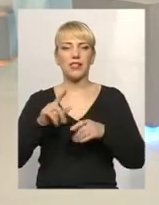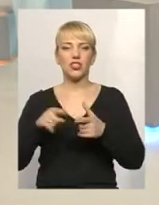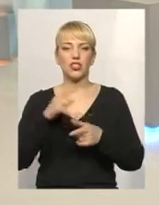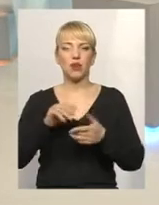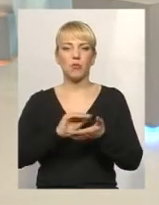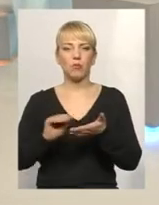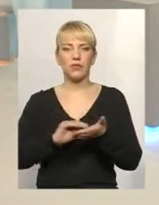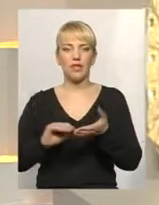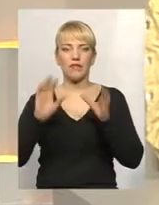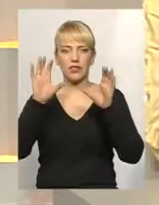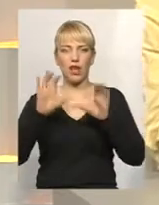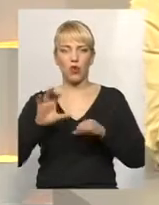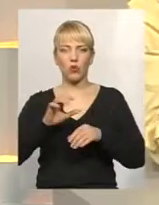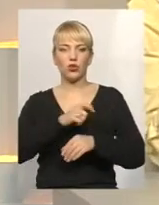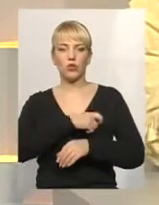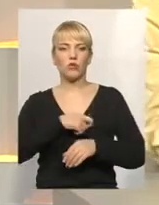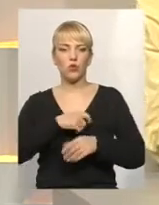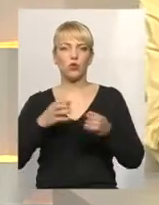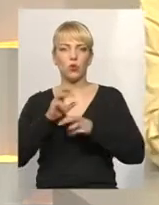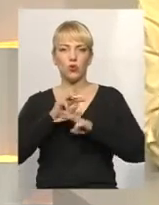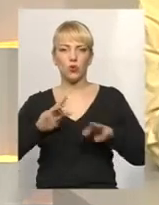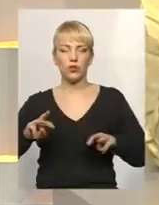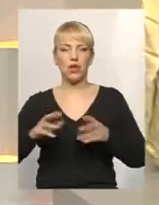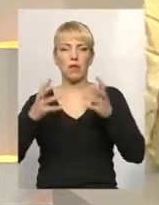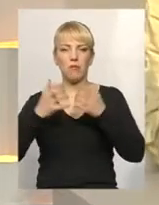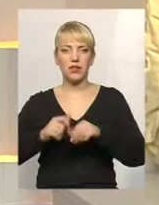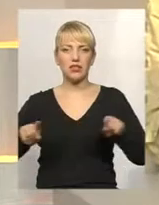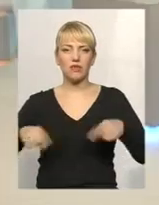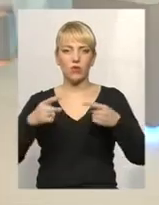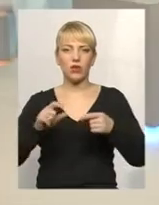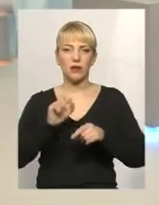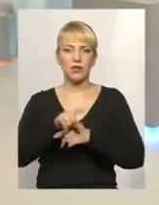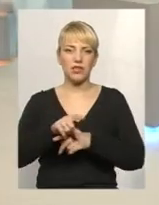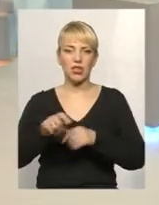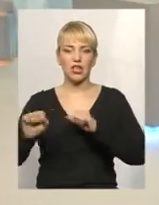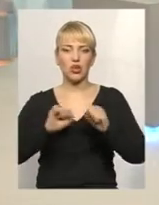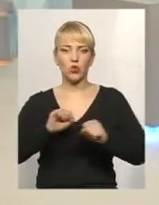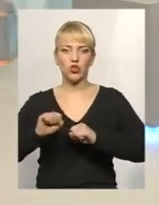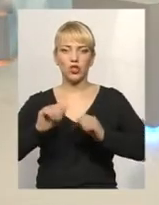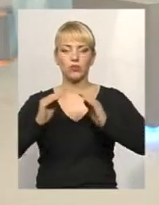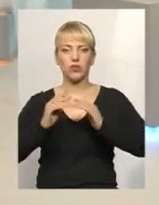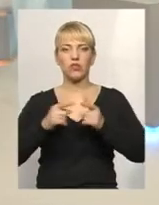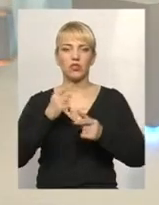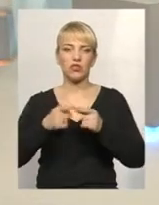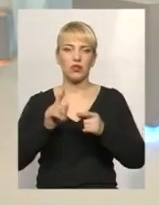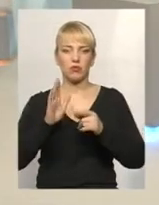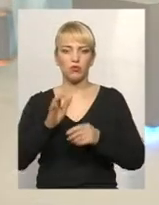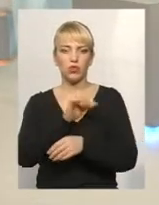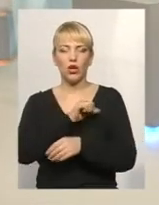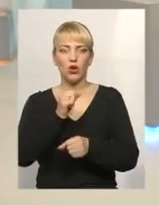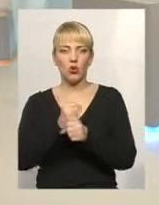законотворець, уряд прописав механізм створення і призначення керуючих будинків, чи це віддали на відкуп місцевих органів влади?